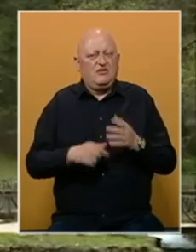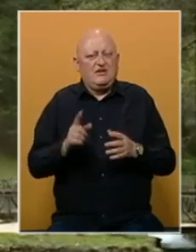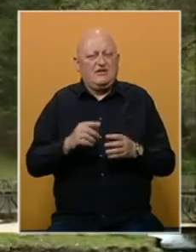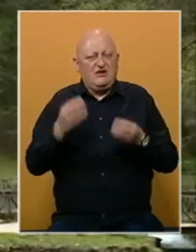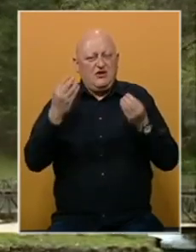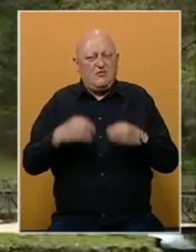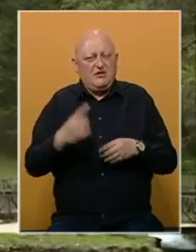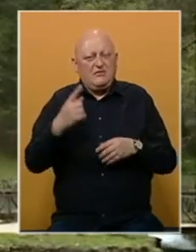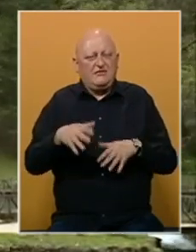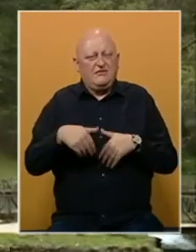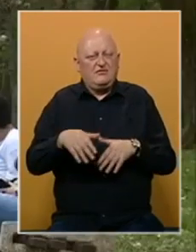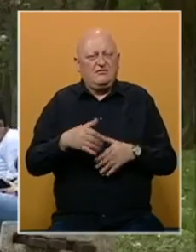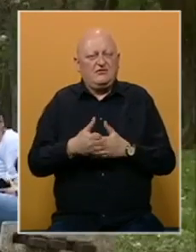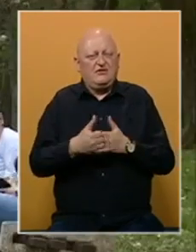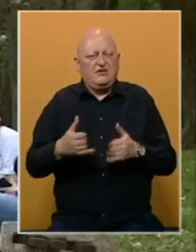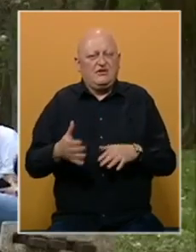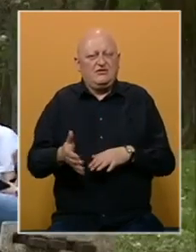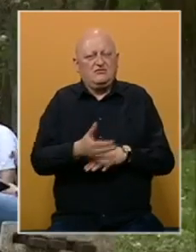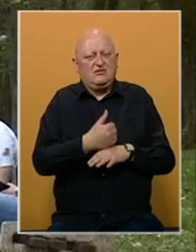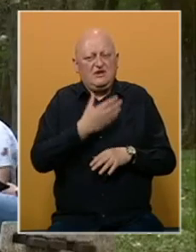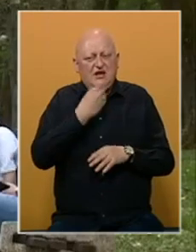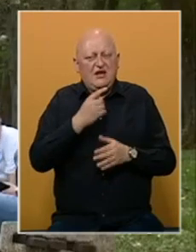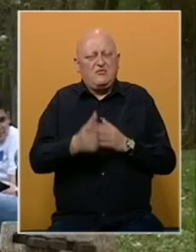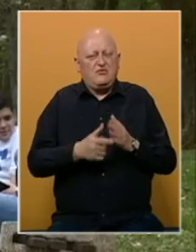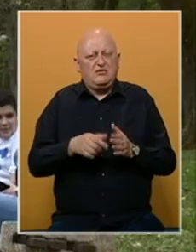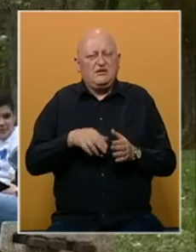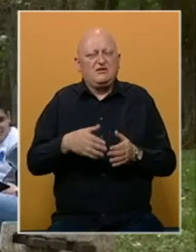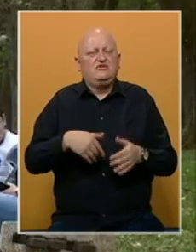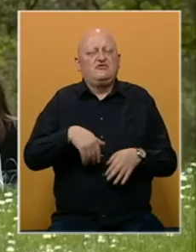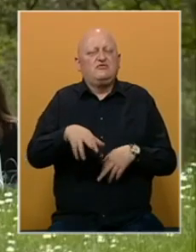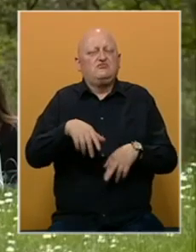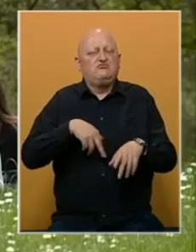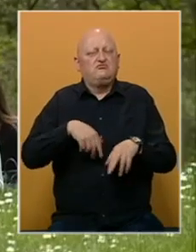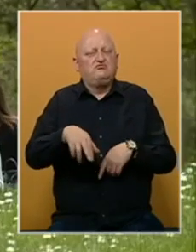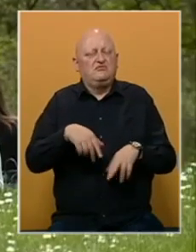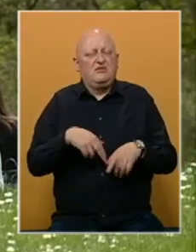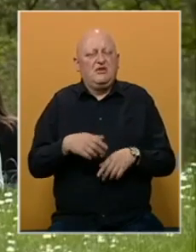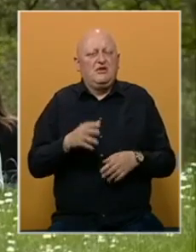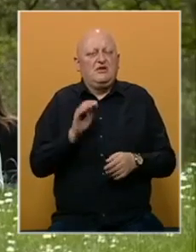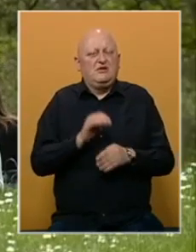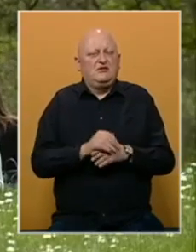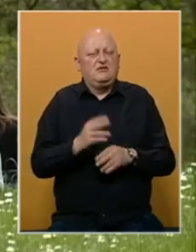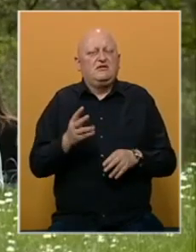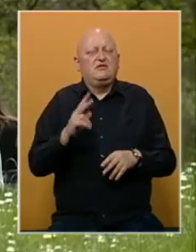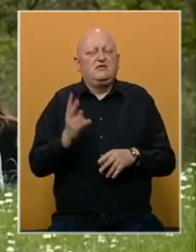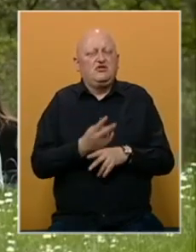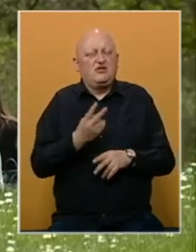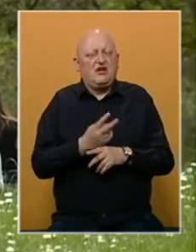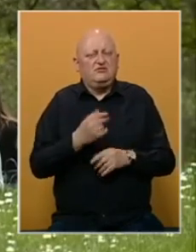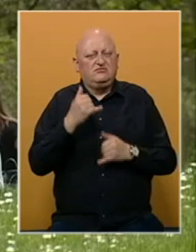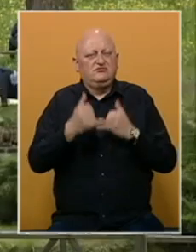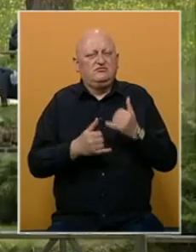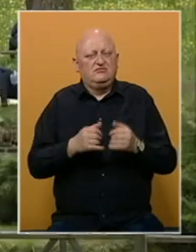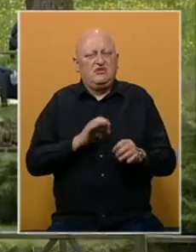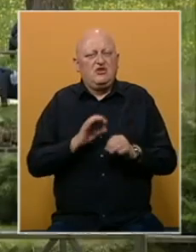upropasla prvi svibanj. Građani su iskoristili ovo lijepo vrijeme da izađu vani i prošetaju. Zatekli smo i strane državljane koji su sa